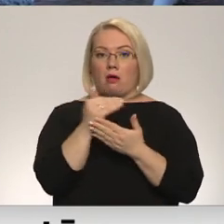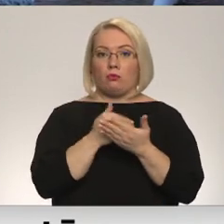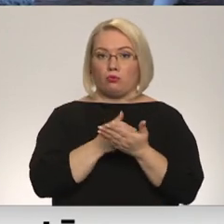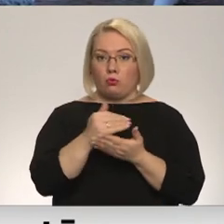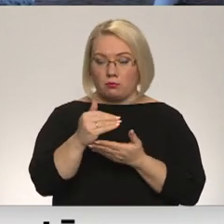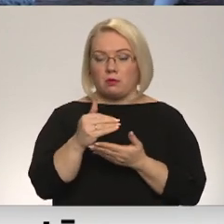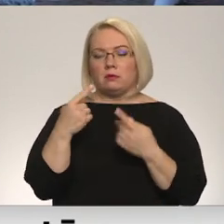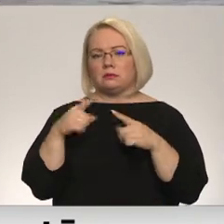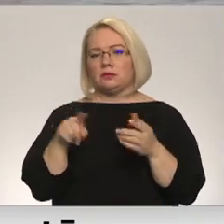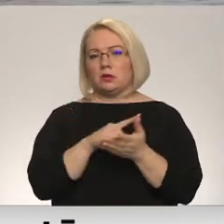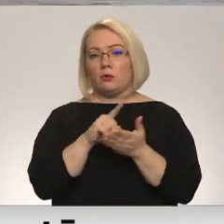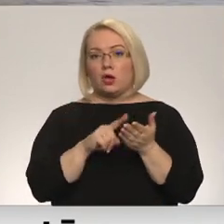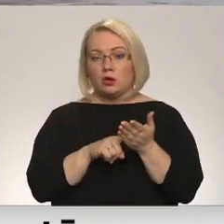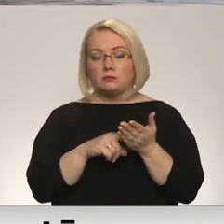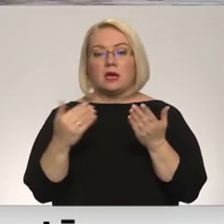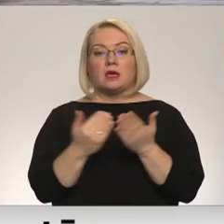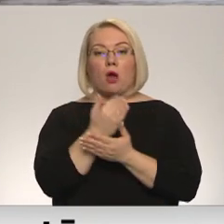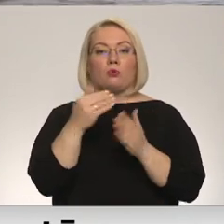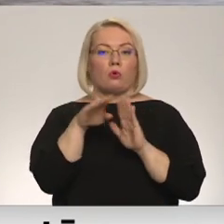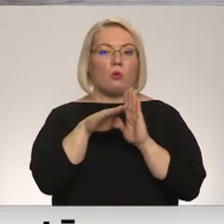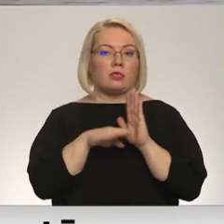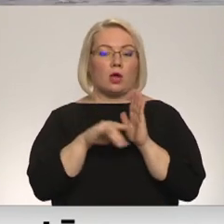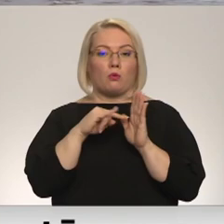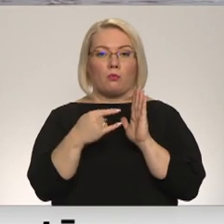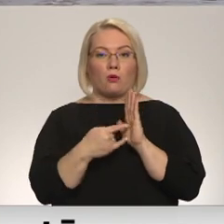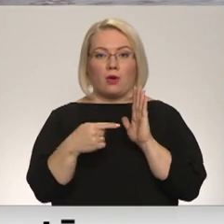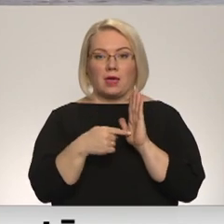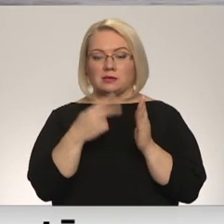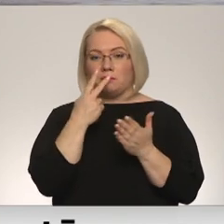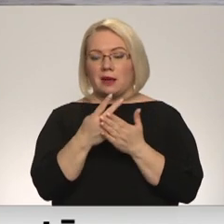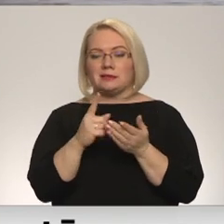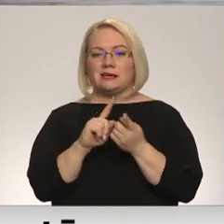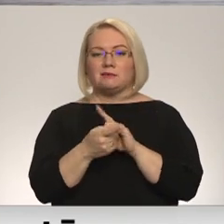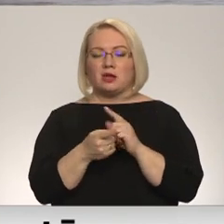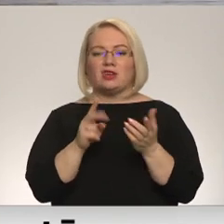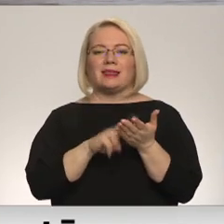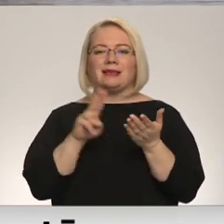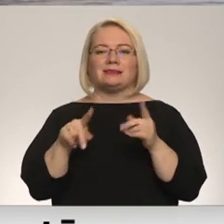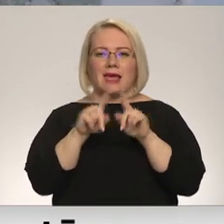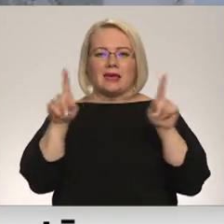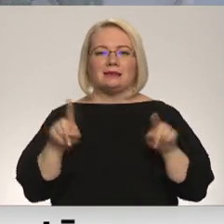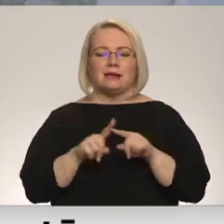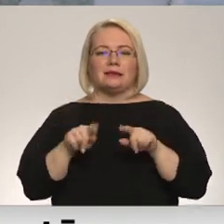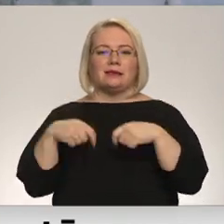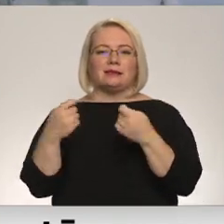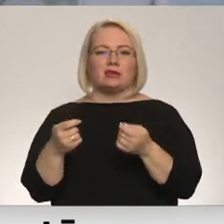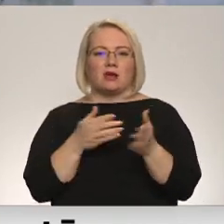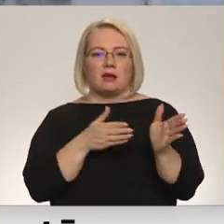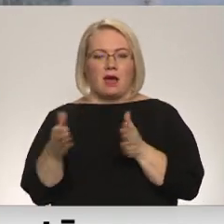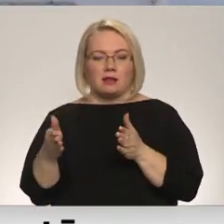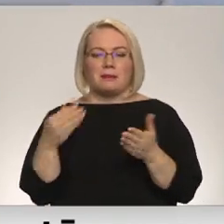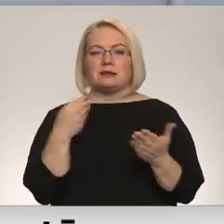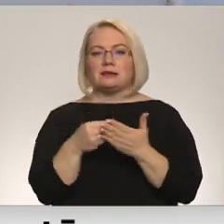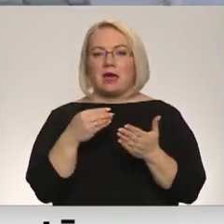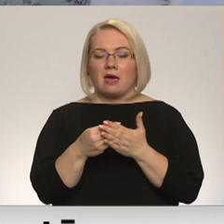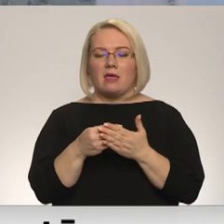tas ir cits jautājums. Jaunums aizstošo noteikumu projekts paredz arī izmaiņas licencēšanas izniegšanas kārtībā, licencēs cenā un